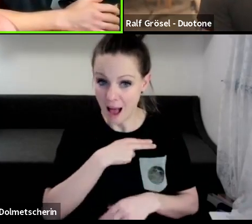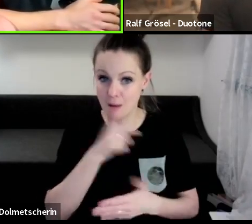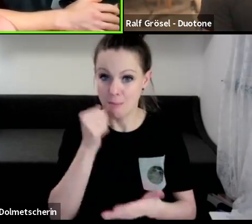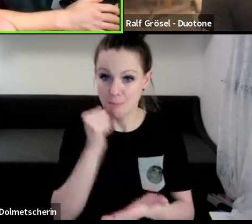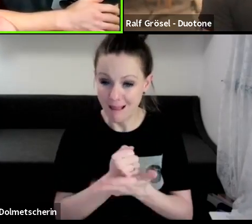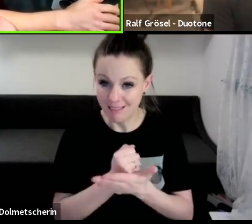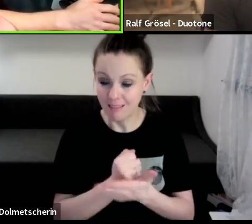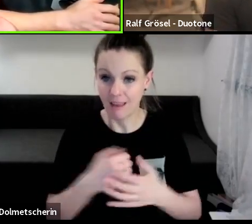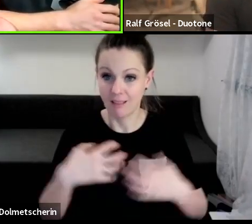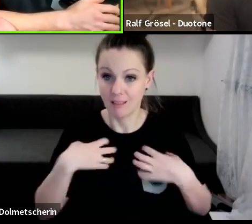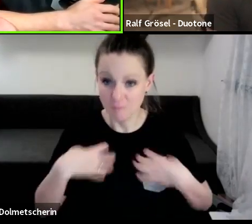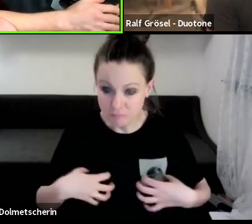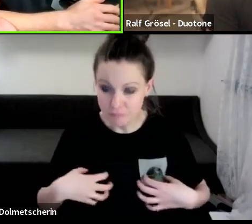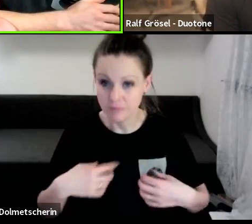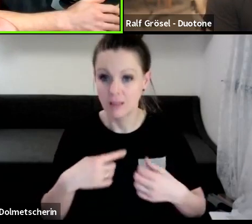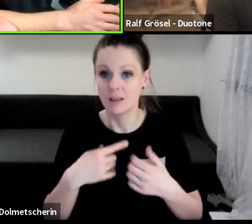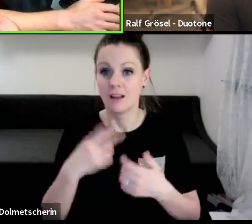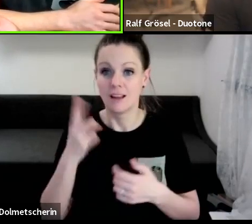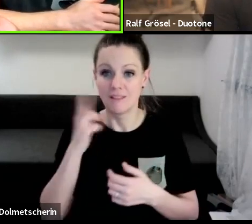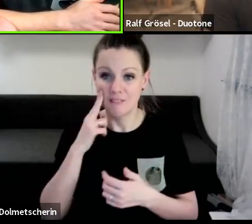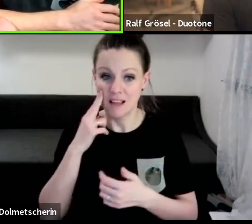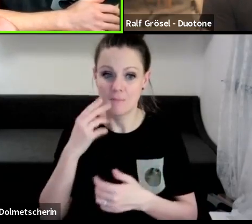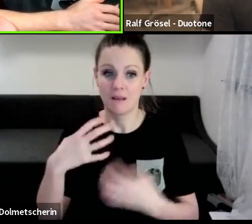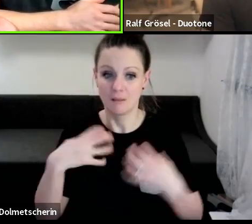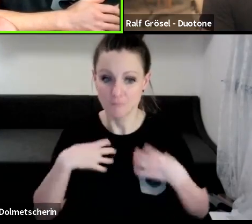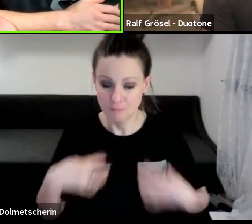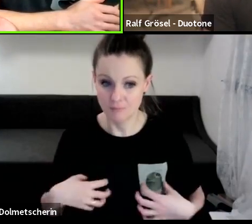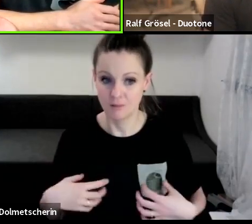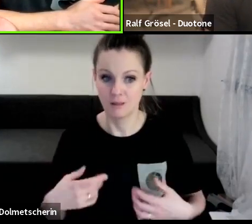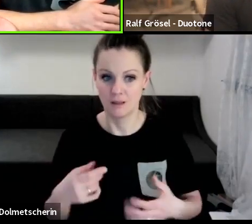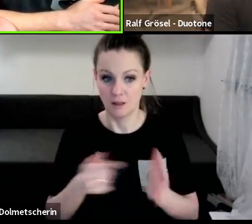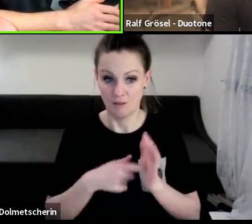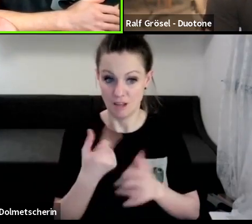Patentinhaber, glaube ich, auch. Machst du es wegen einem Geld?